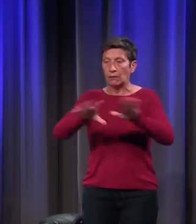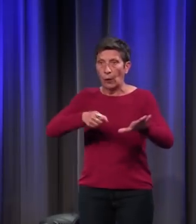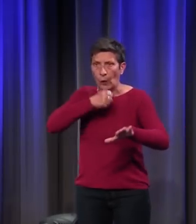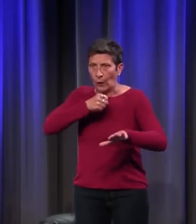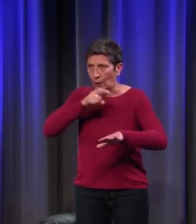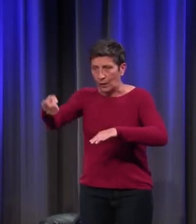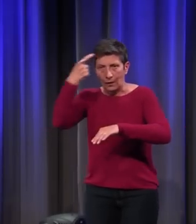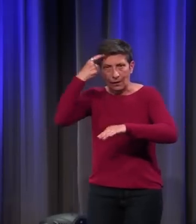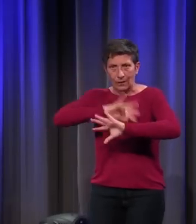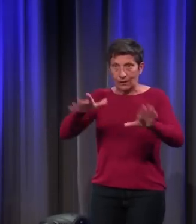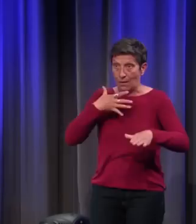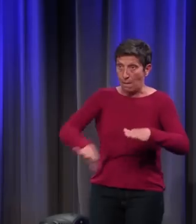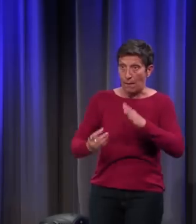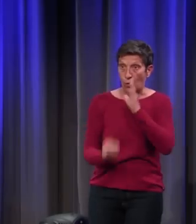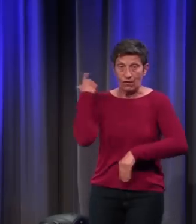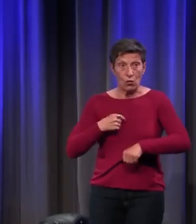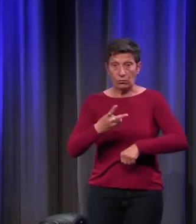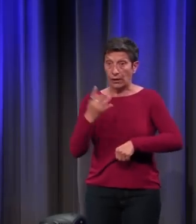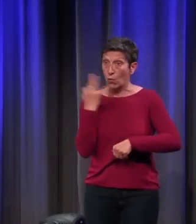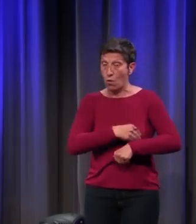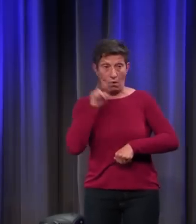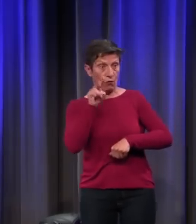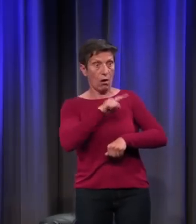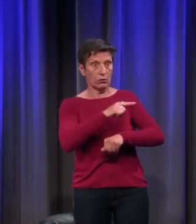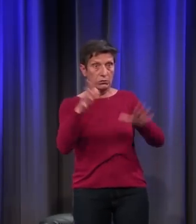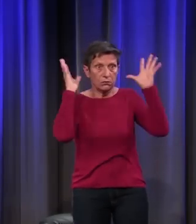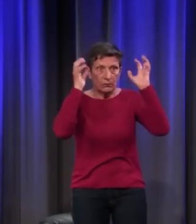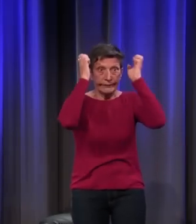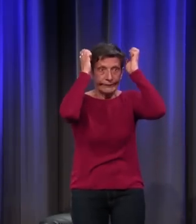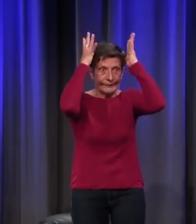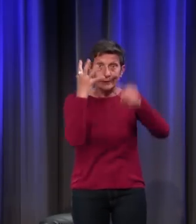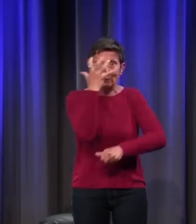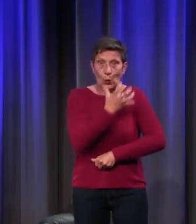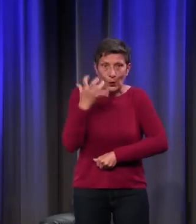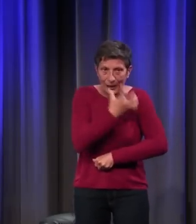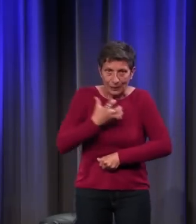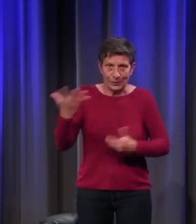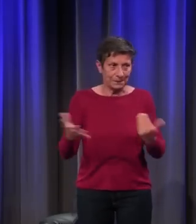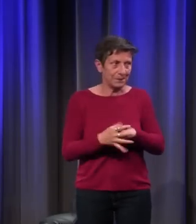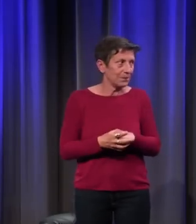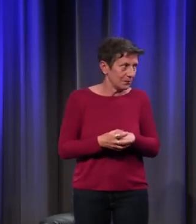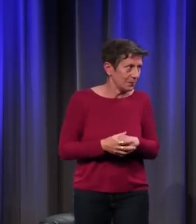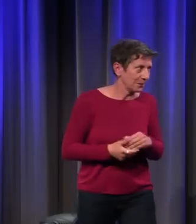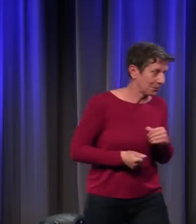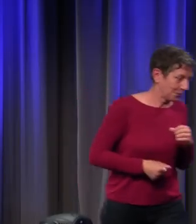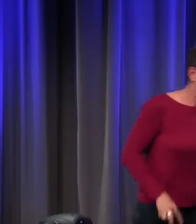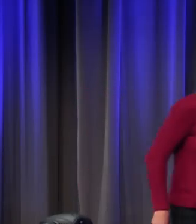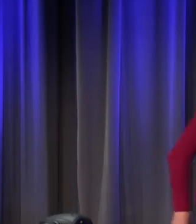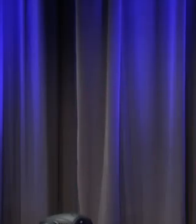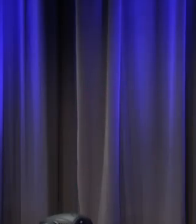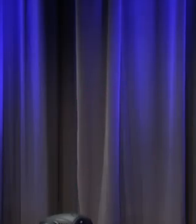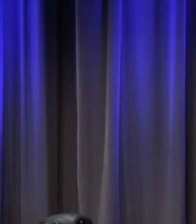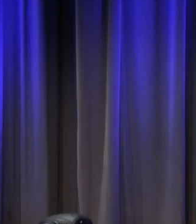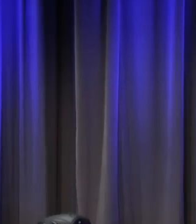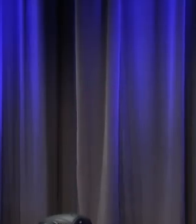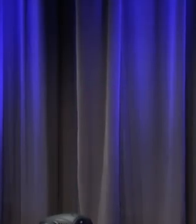horrifié par ses couleurs, mais c'est immonde. Mais en voyages, on a encore des réflexes de ce genre très nombreux